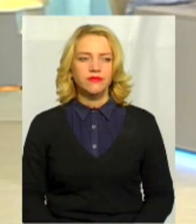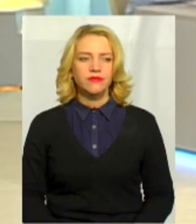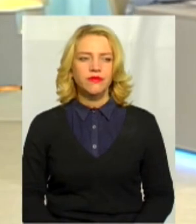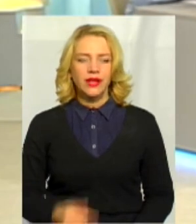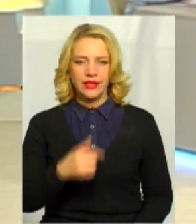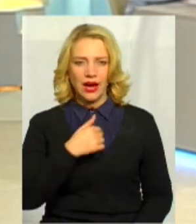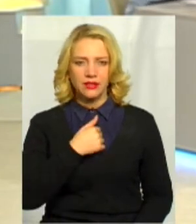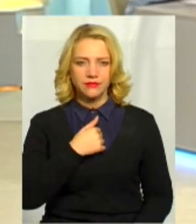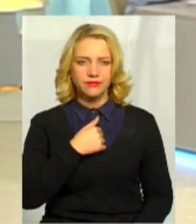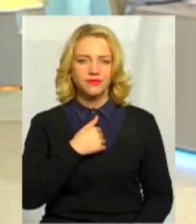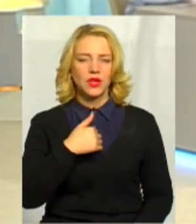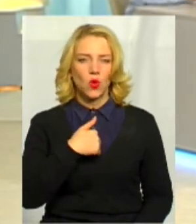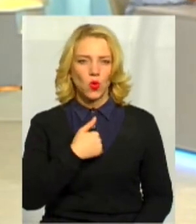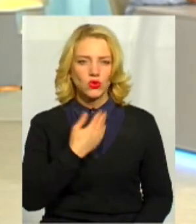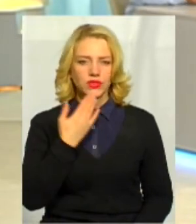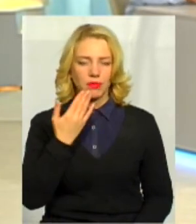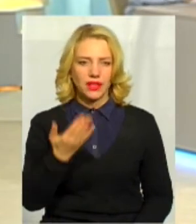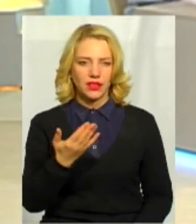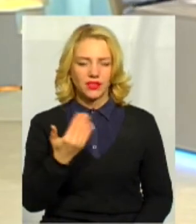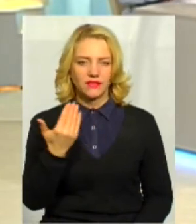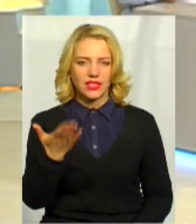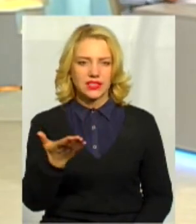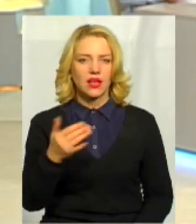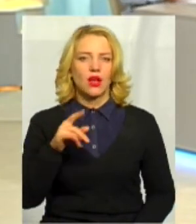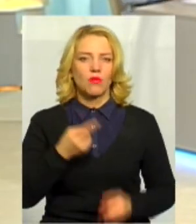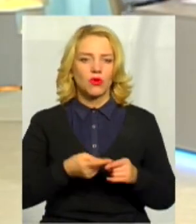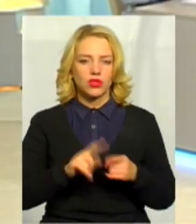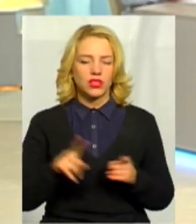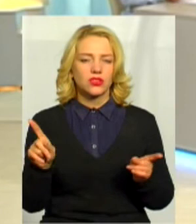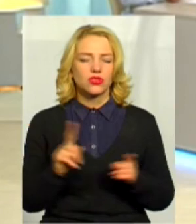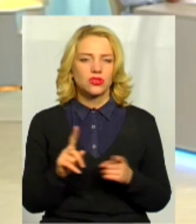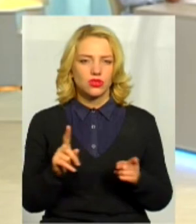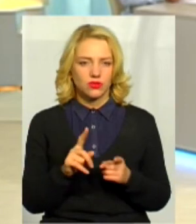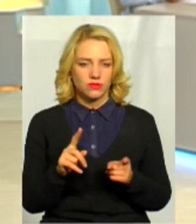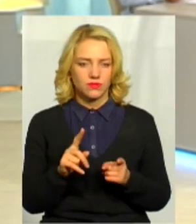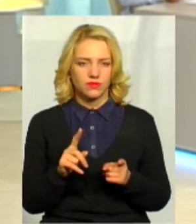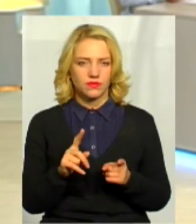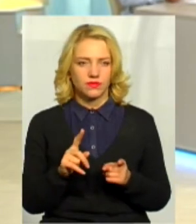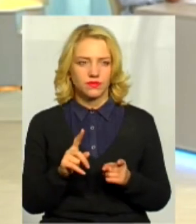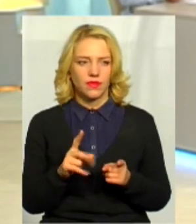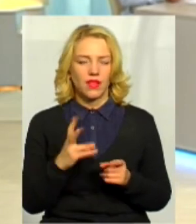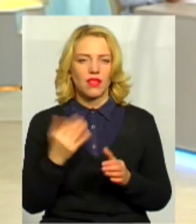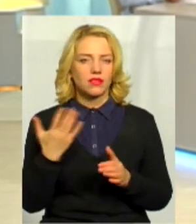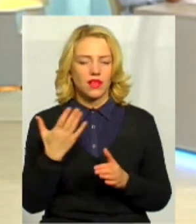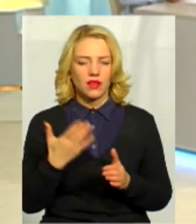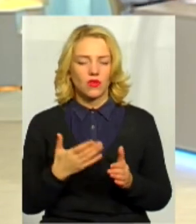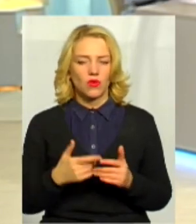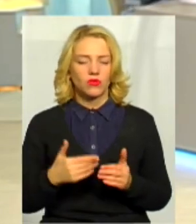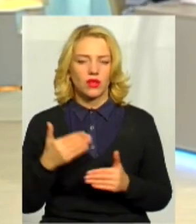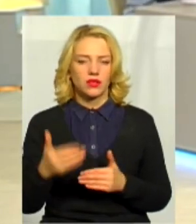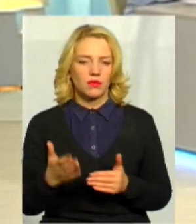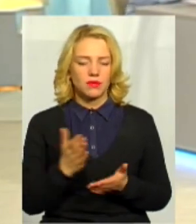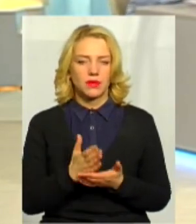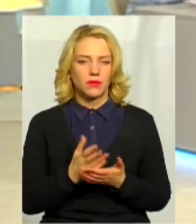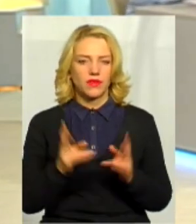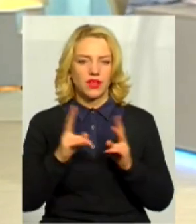Я хочу запитати вас про те, на якому етапі перебуває розгляд